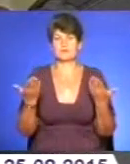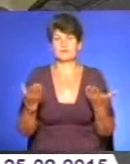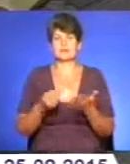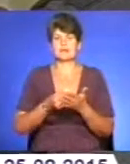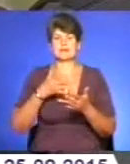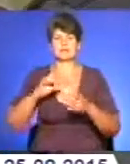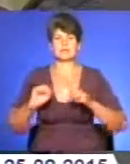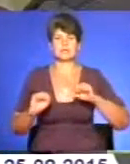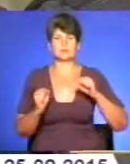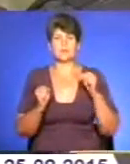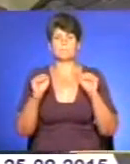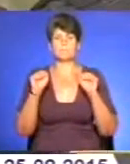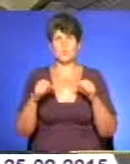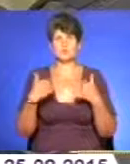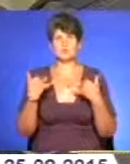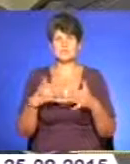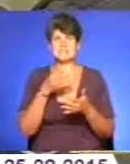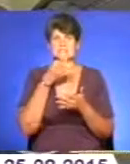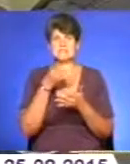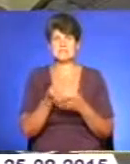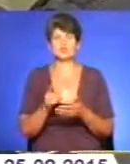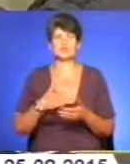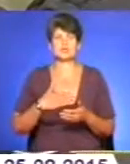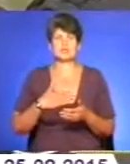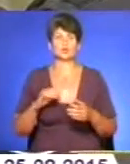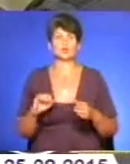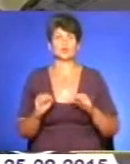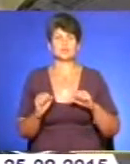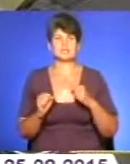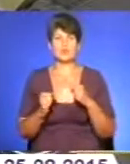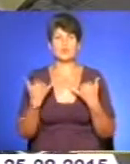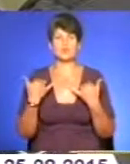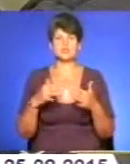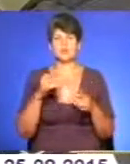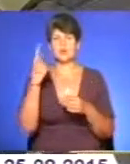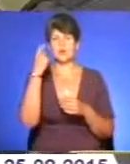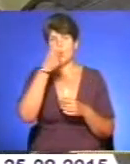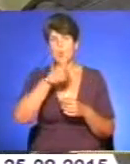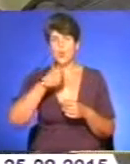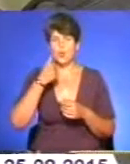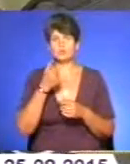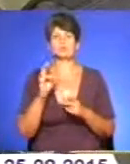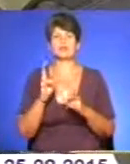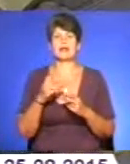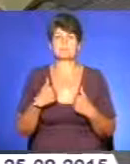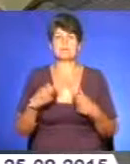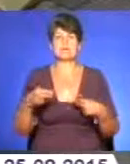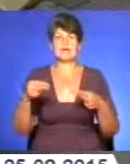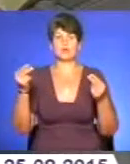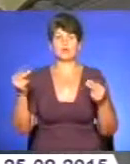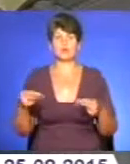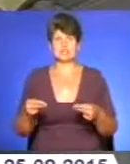дорогі друзі. Можна вже сказати, що ми друзі. Уже рік, як ми заключили